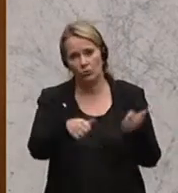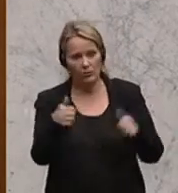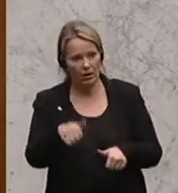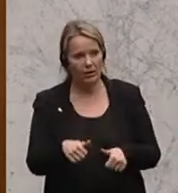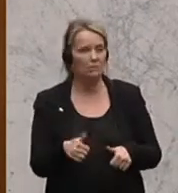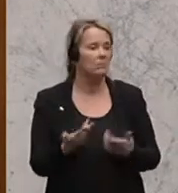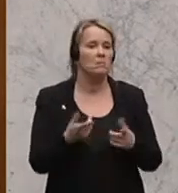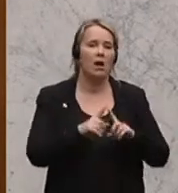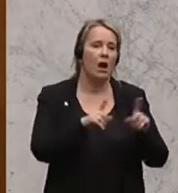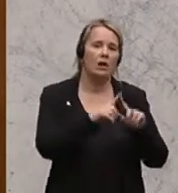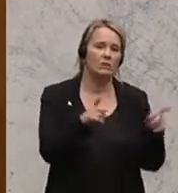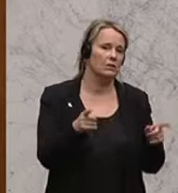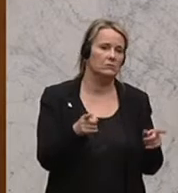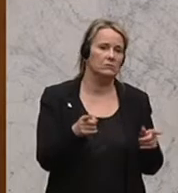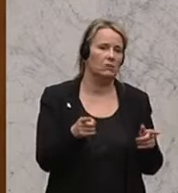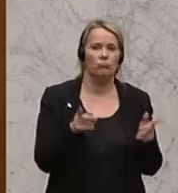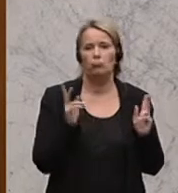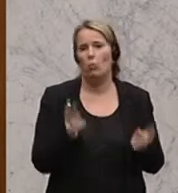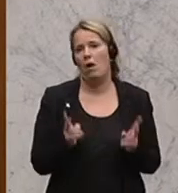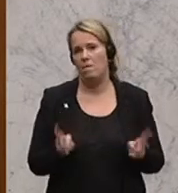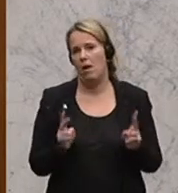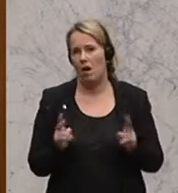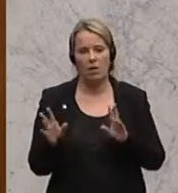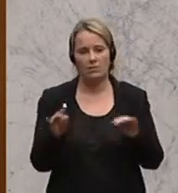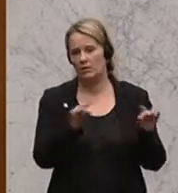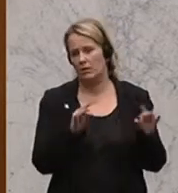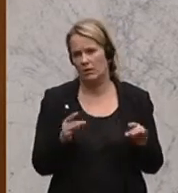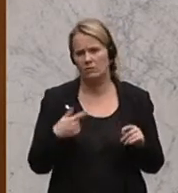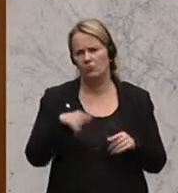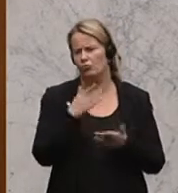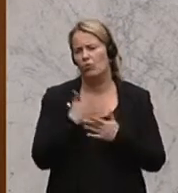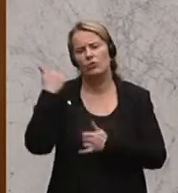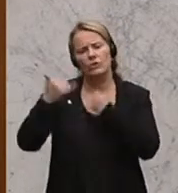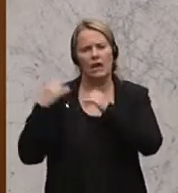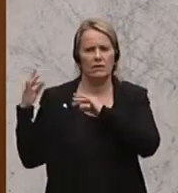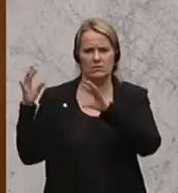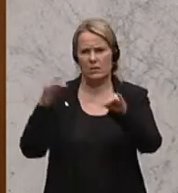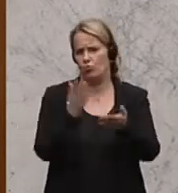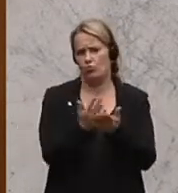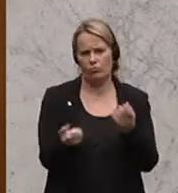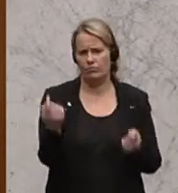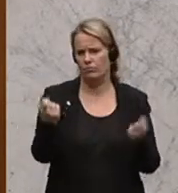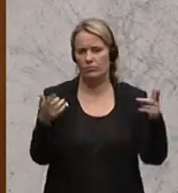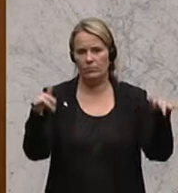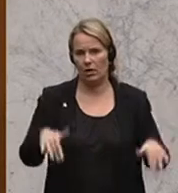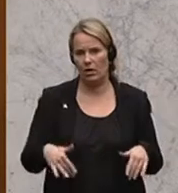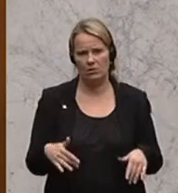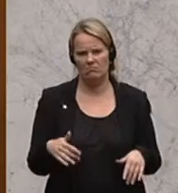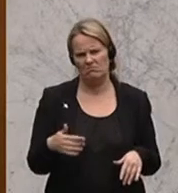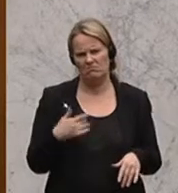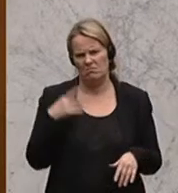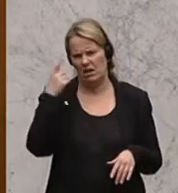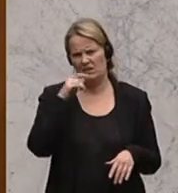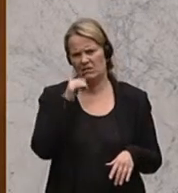andere ist im Prinzip alles ganz eine übliche Tätigkeit, die wir schon über Jahrzehnte da und dort eben haben. Also ich würde dem nicht